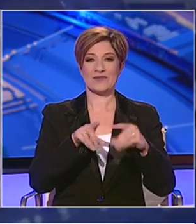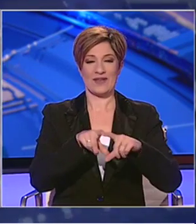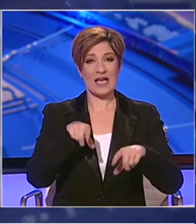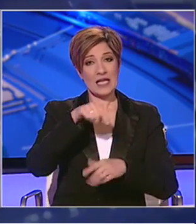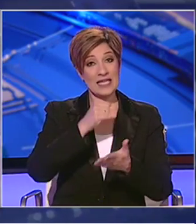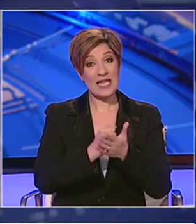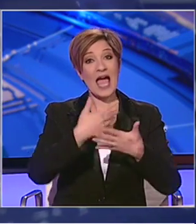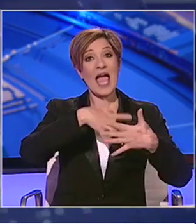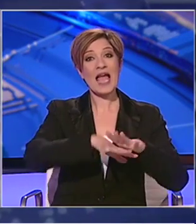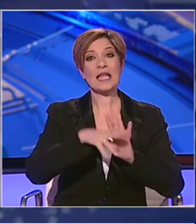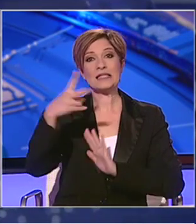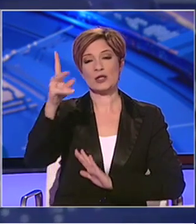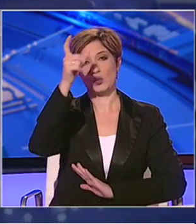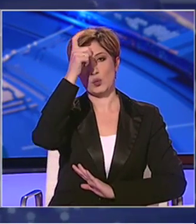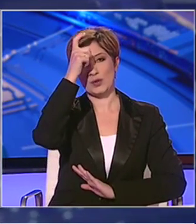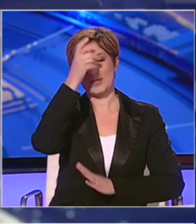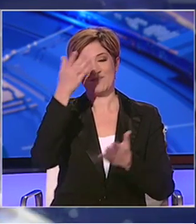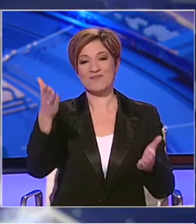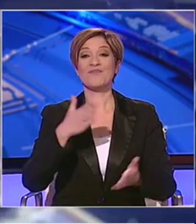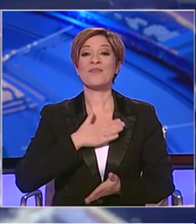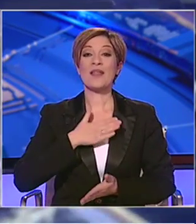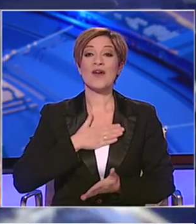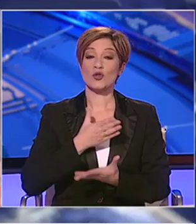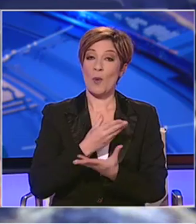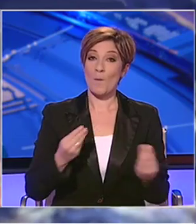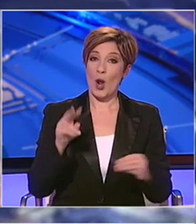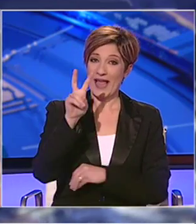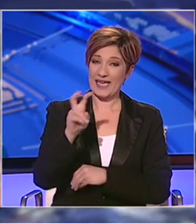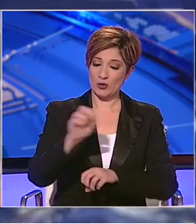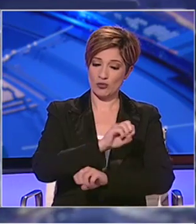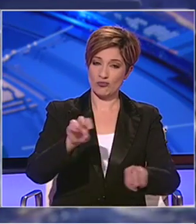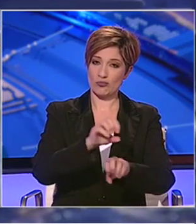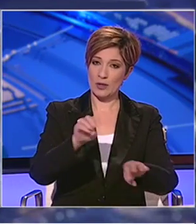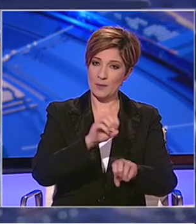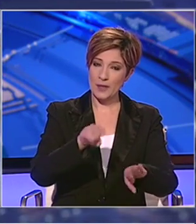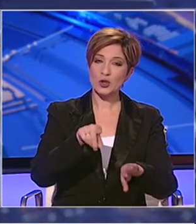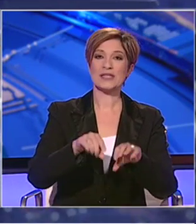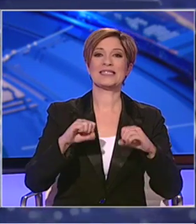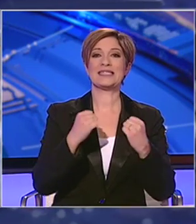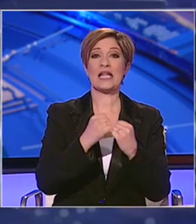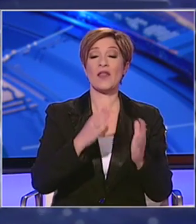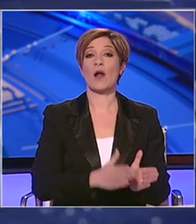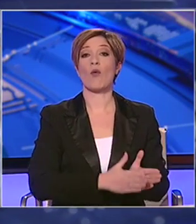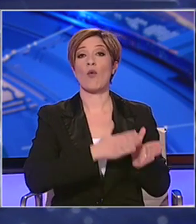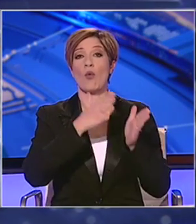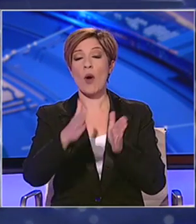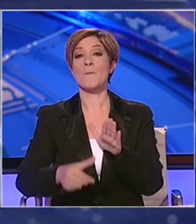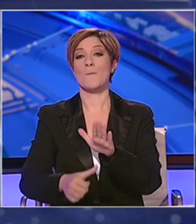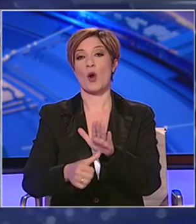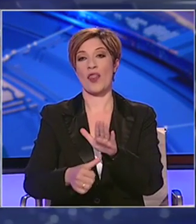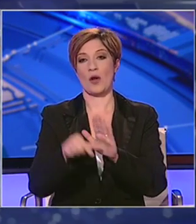και η ενταξιακή πορεία της Τουρκίας. Ωραία. Χρήστος, ευχαριστώ πάρα πολύ για την ενημέρωση και από το συνεδριακό, κυρίες και κύριοι, να μεταφερθούμε στο Προεδρικό Μέγα.